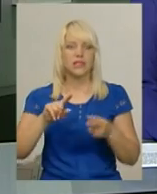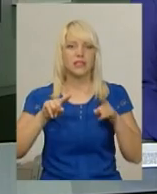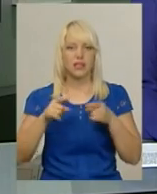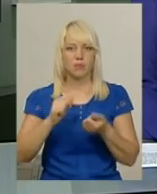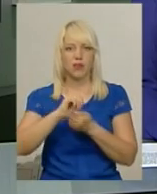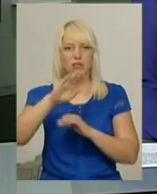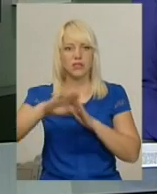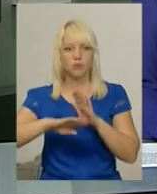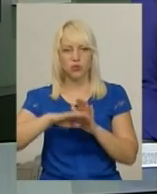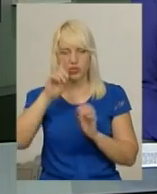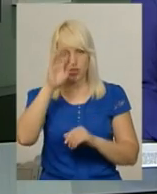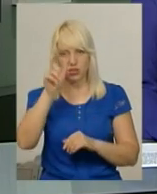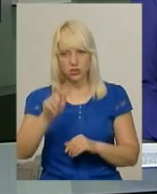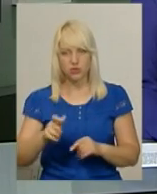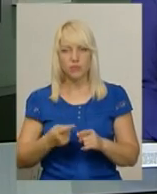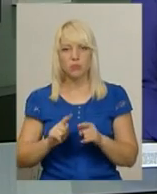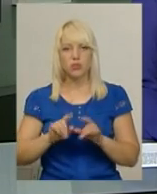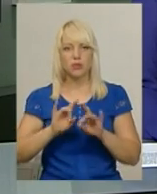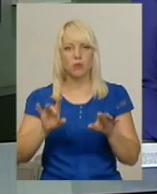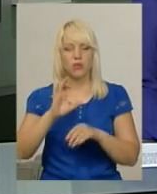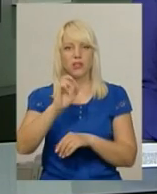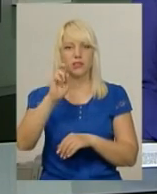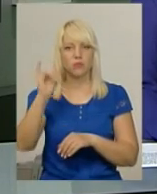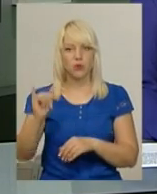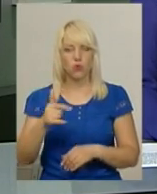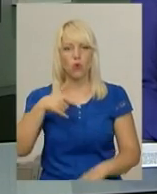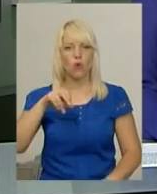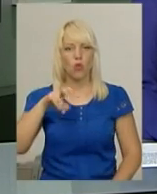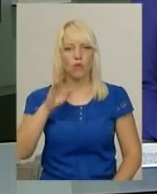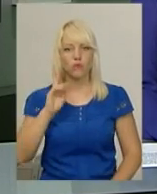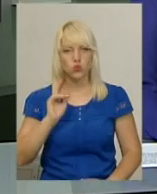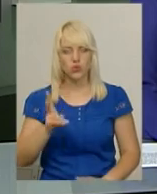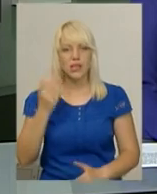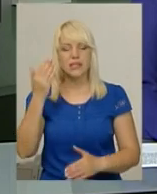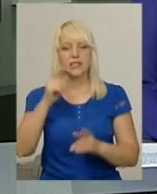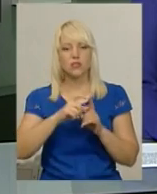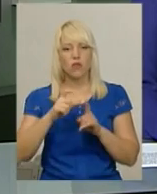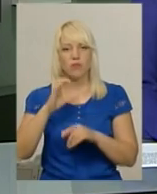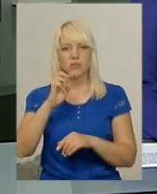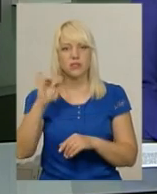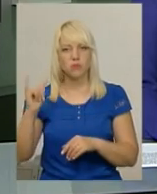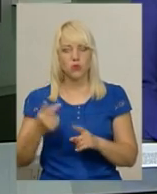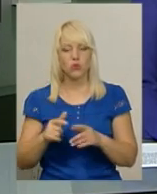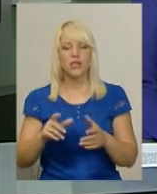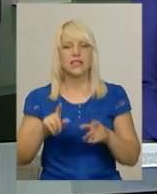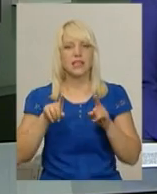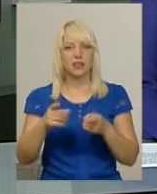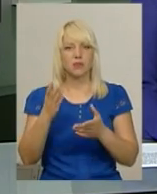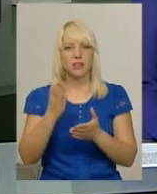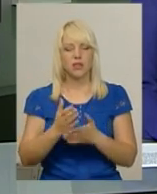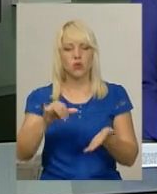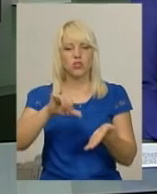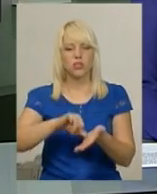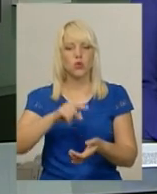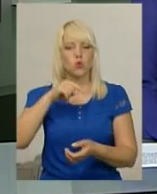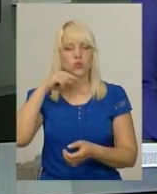підрозділу обласного управління Служби безпеки України Вадим Головчук. За його словами, затриманий був учасником російської національної